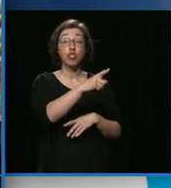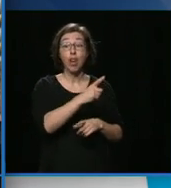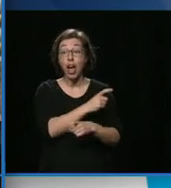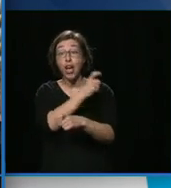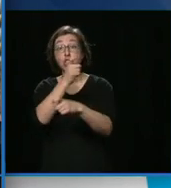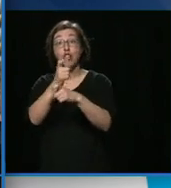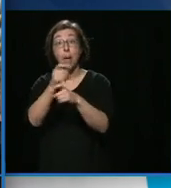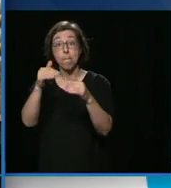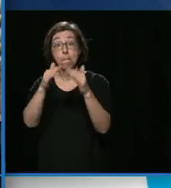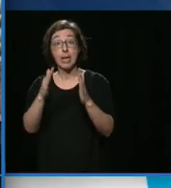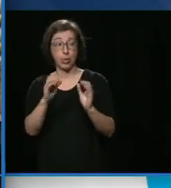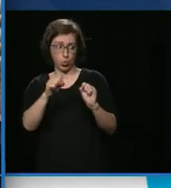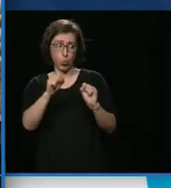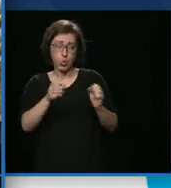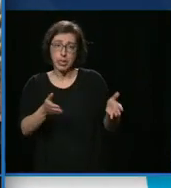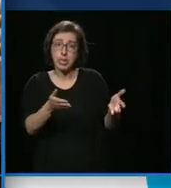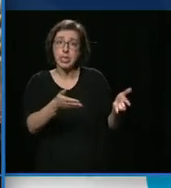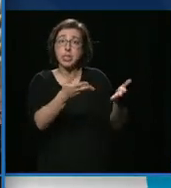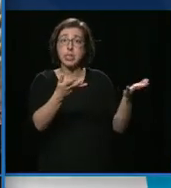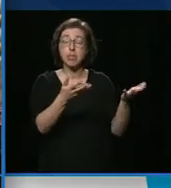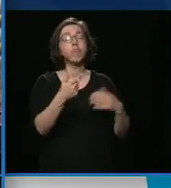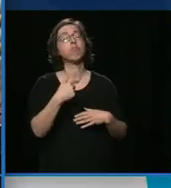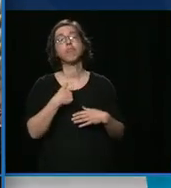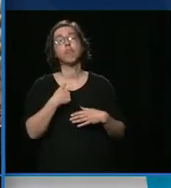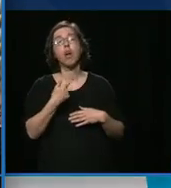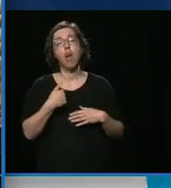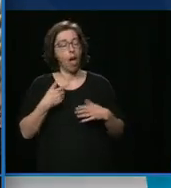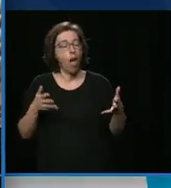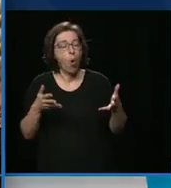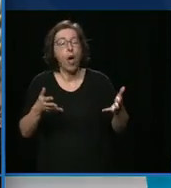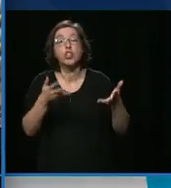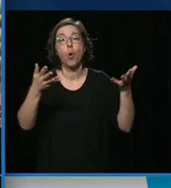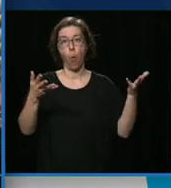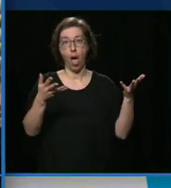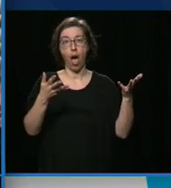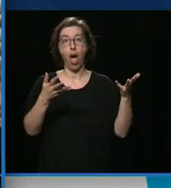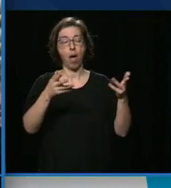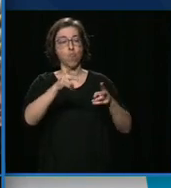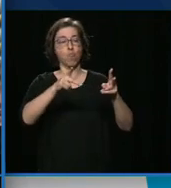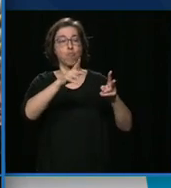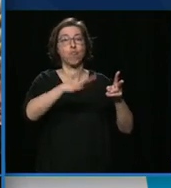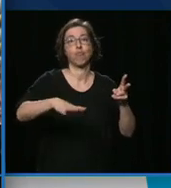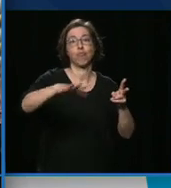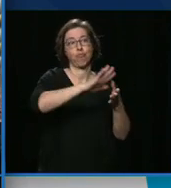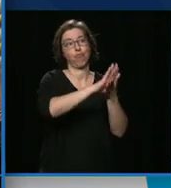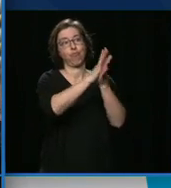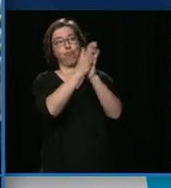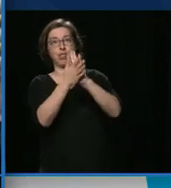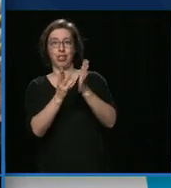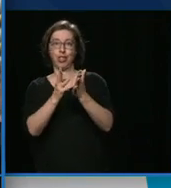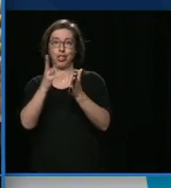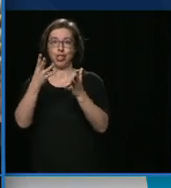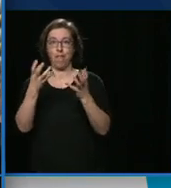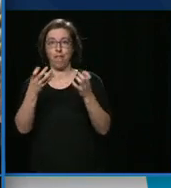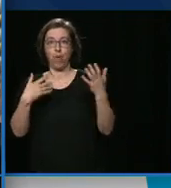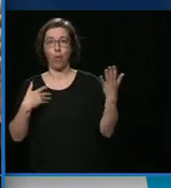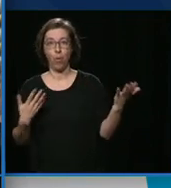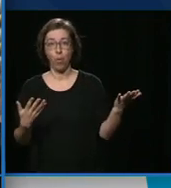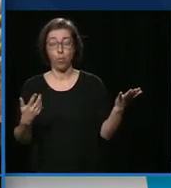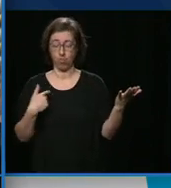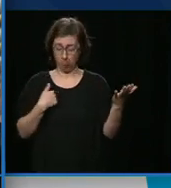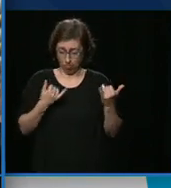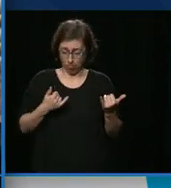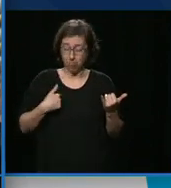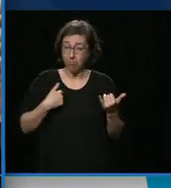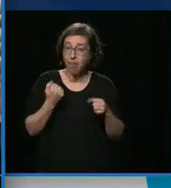collectif. Nous sommes 23 % de la population canadienne, mais seulement 20 % de son économie. C'est inacceptable. C'est pour ça qu'on a des mesures en main